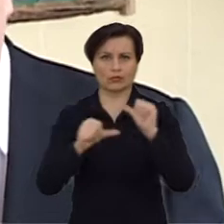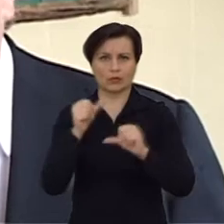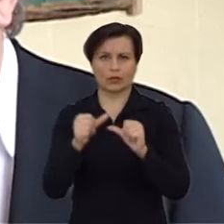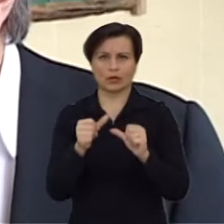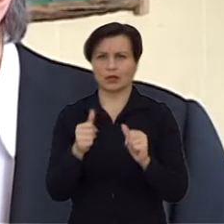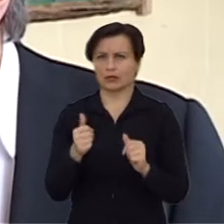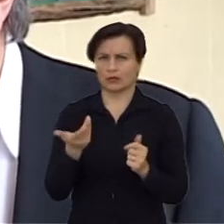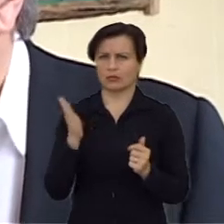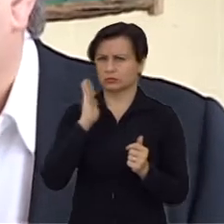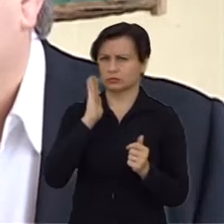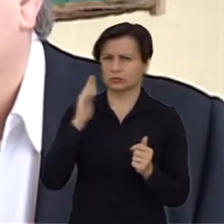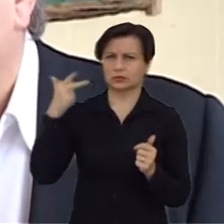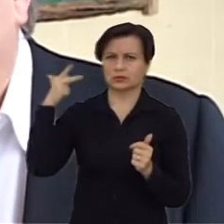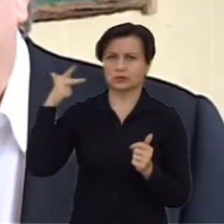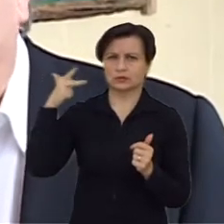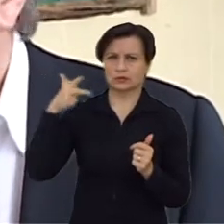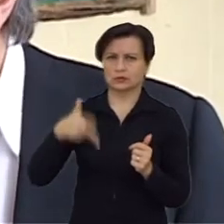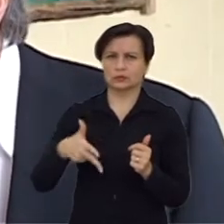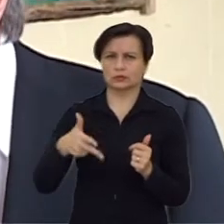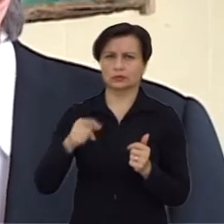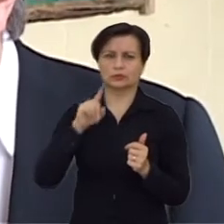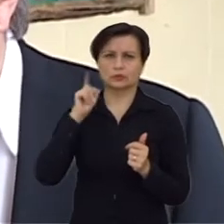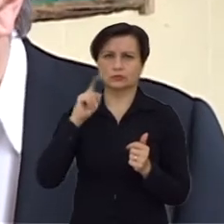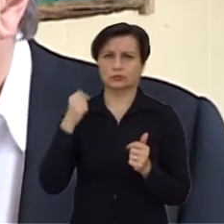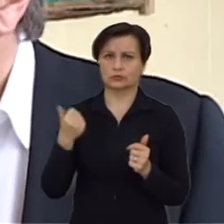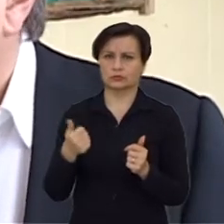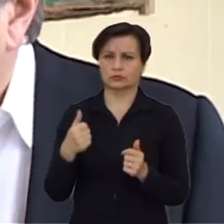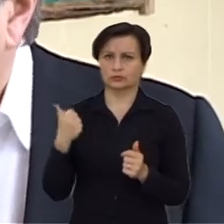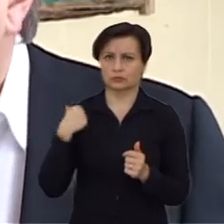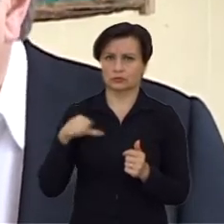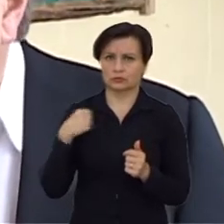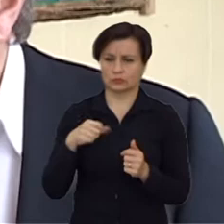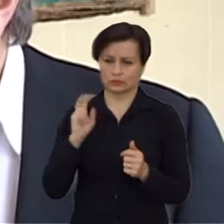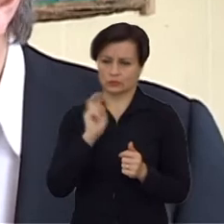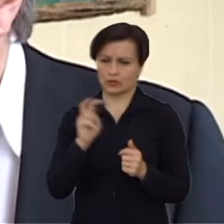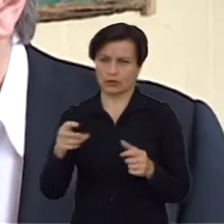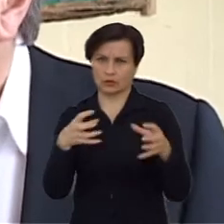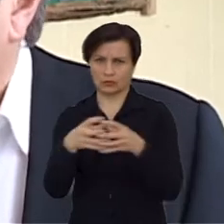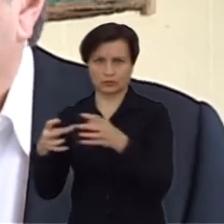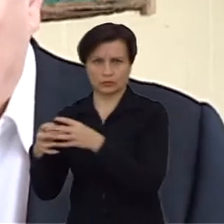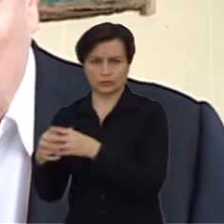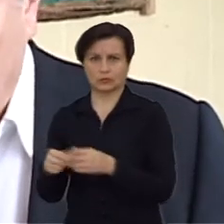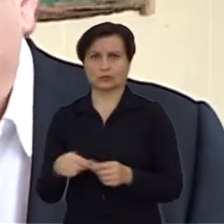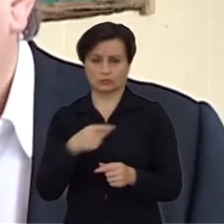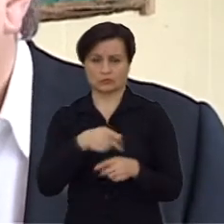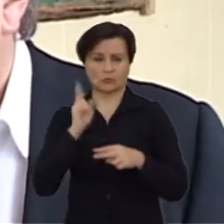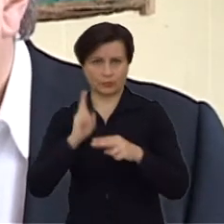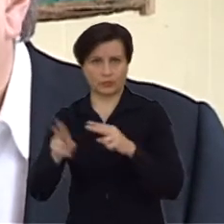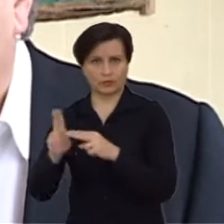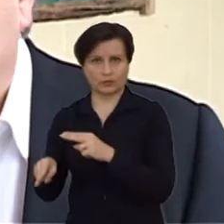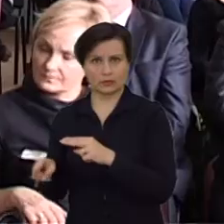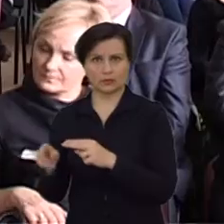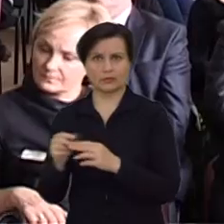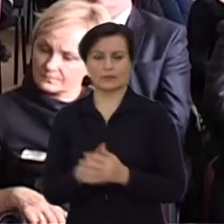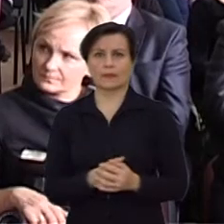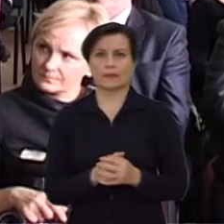per tos 15 metų, kiek žinau, beveik 3 tūkstančiai jaunų žmonių, lankė būrelius,